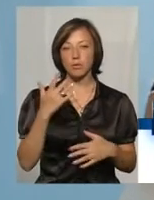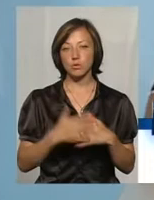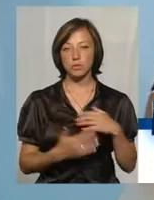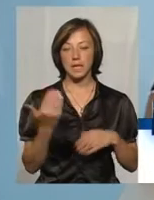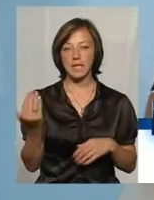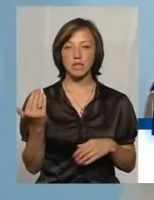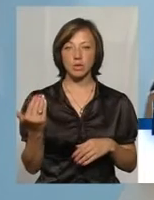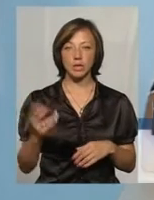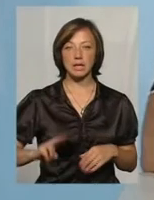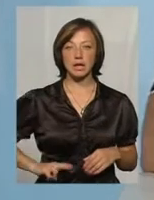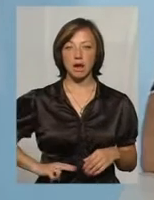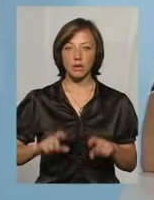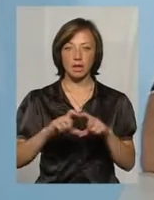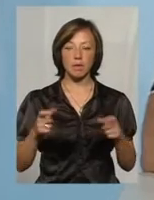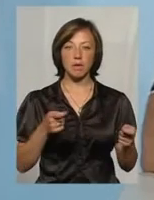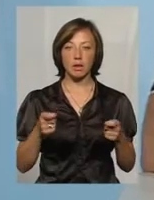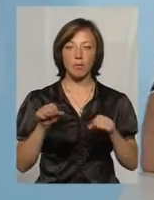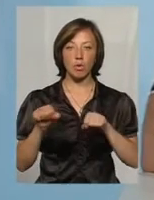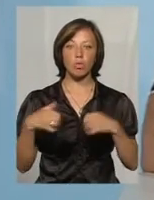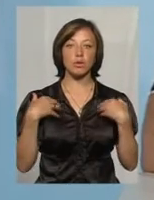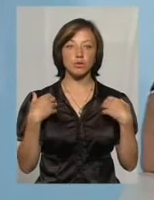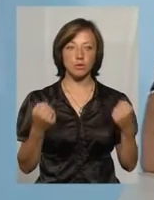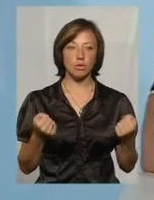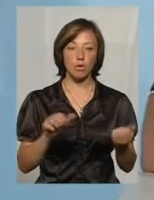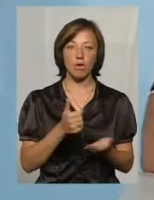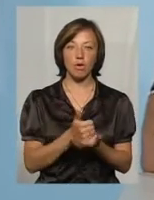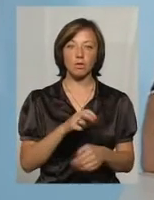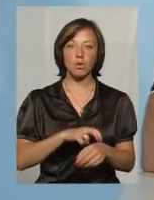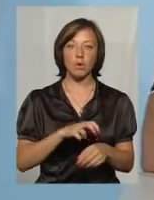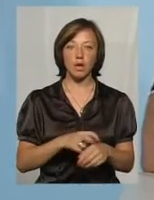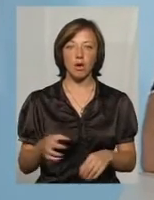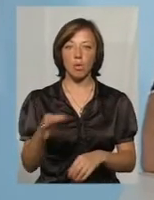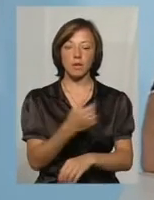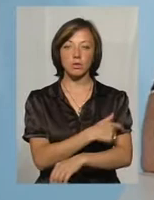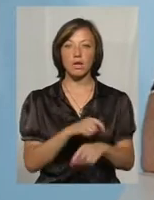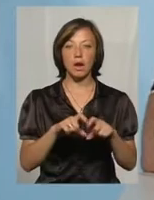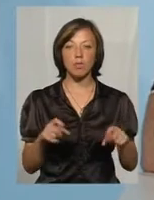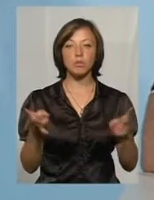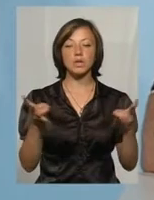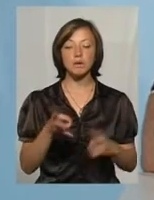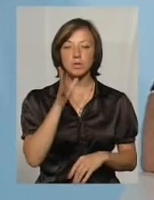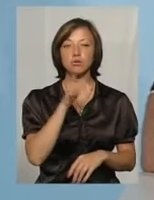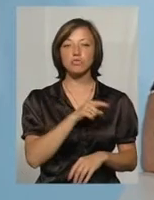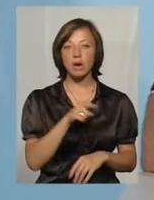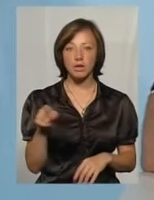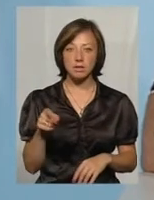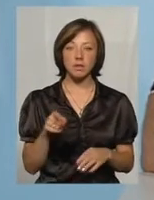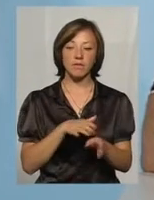сторони директора департаменту охорони здоров'я головного лікаря обласної лікарні, потрібен певний час для